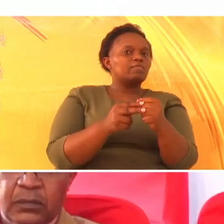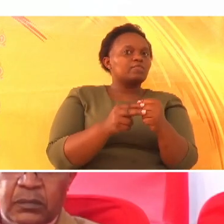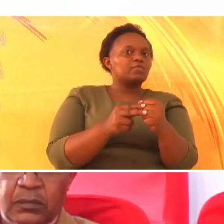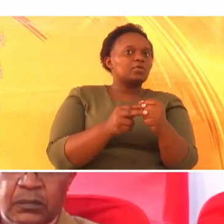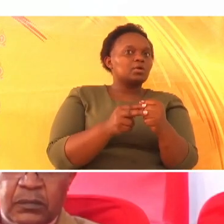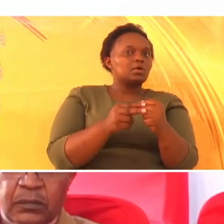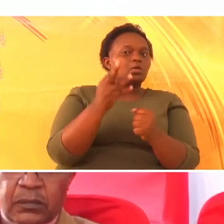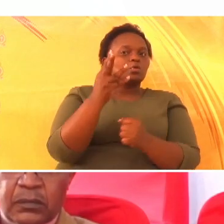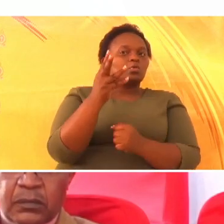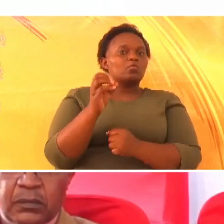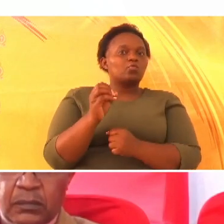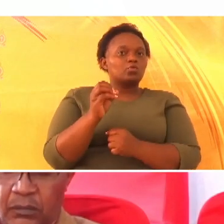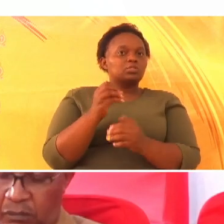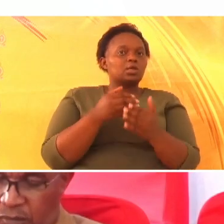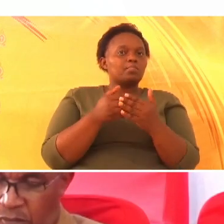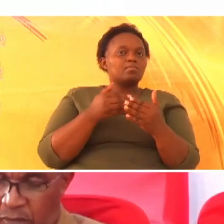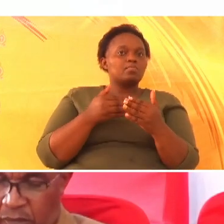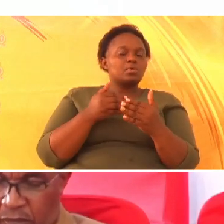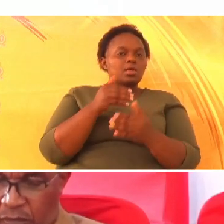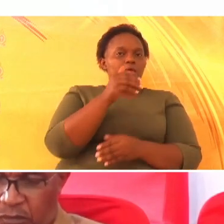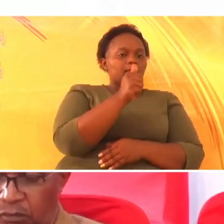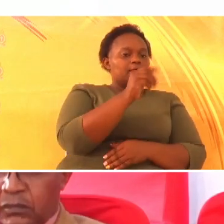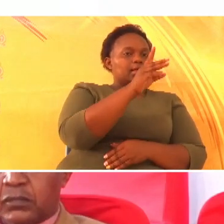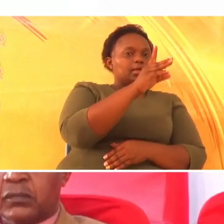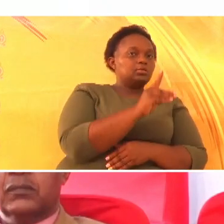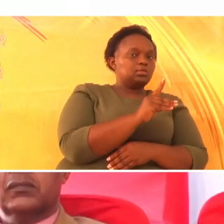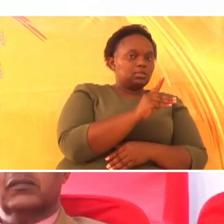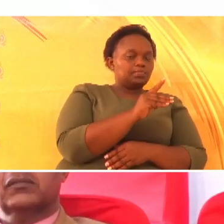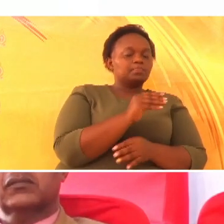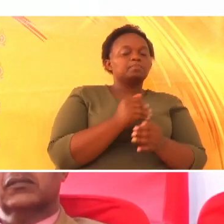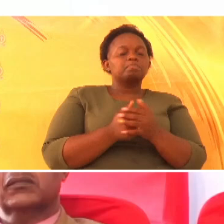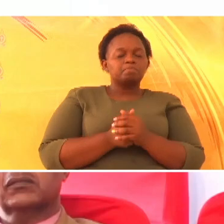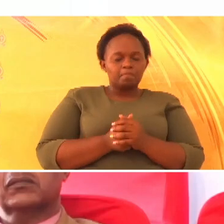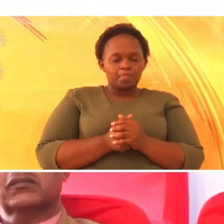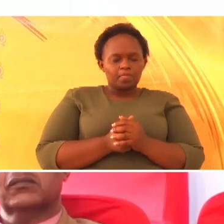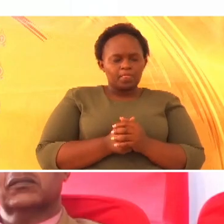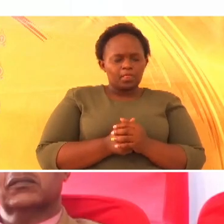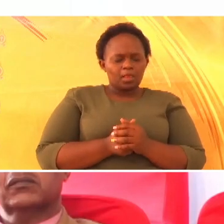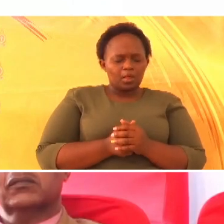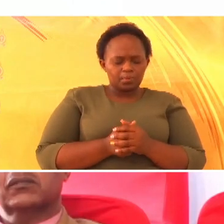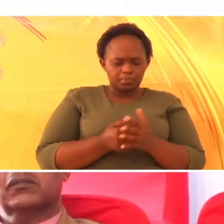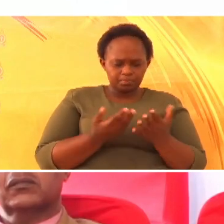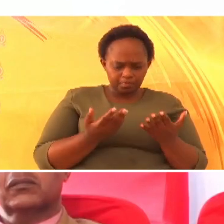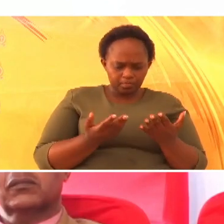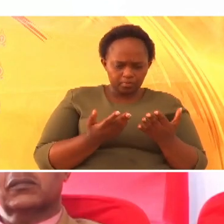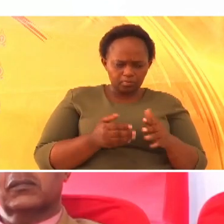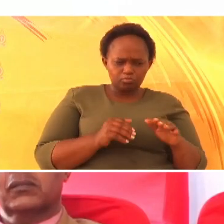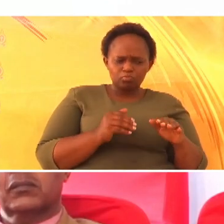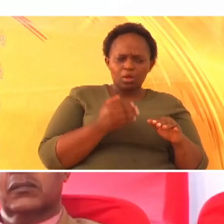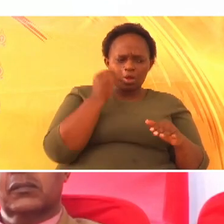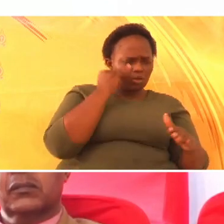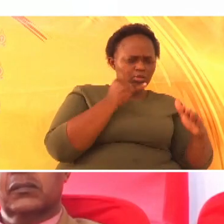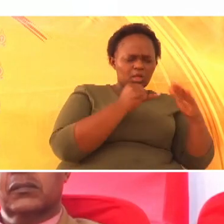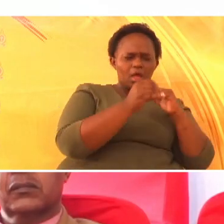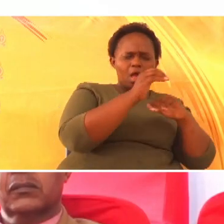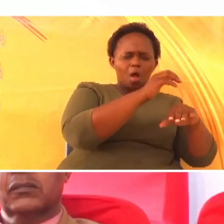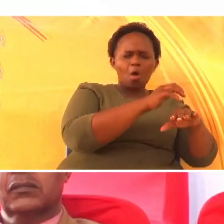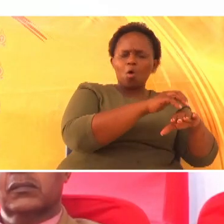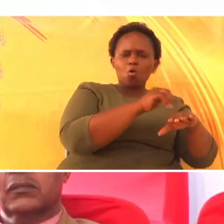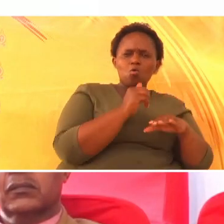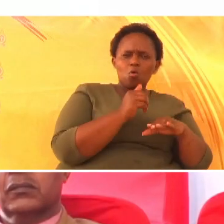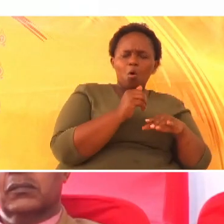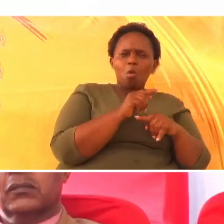ya Yesu kuzaliwa. Na alitua wakati